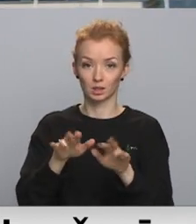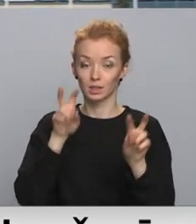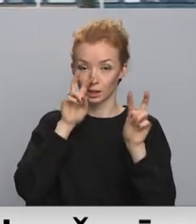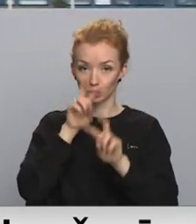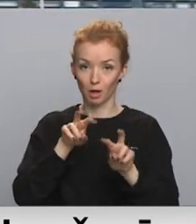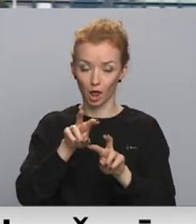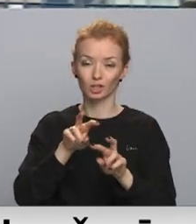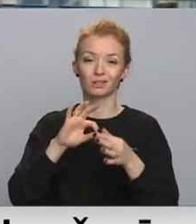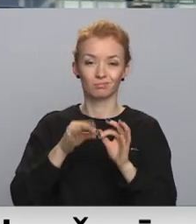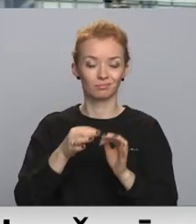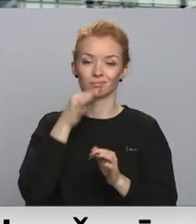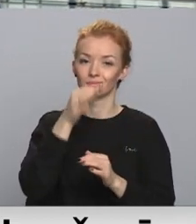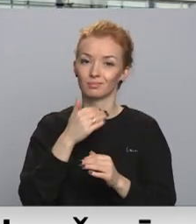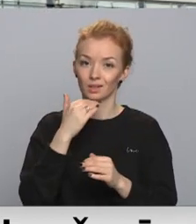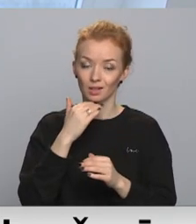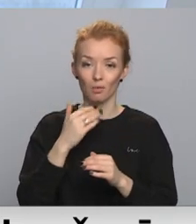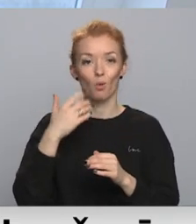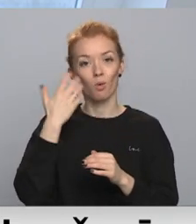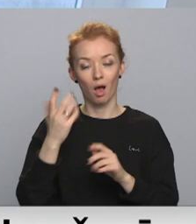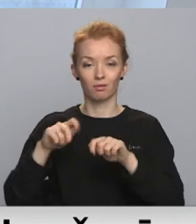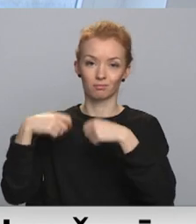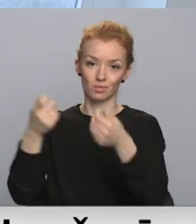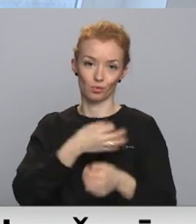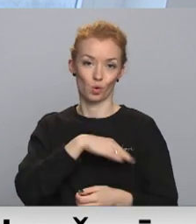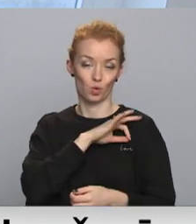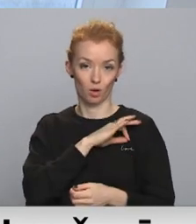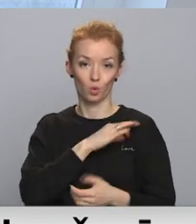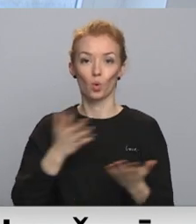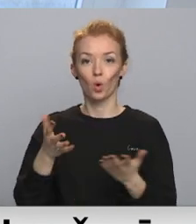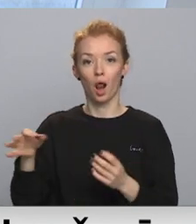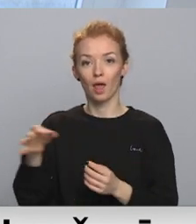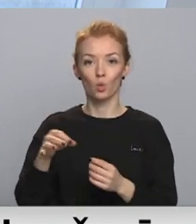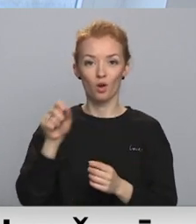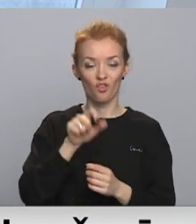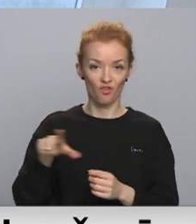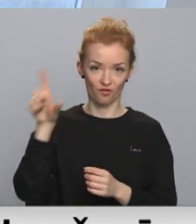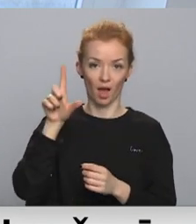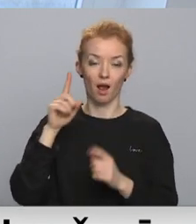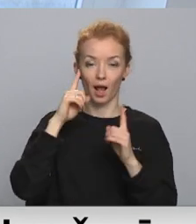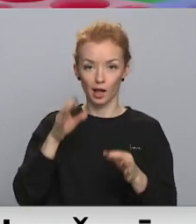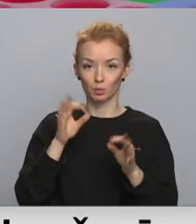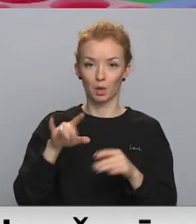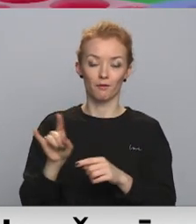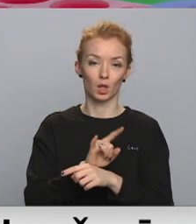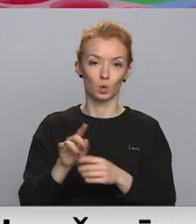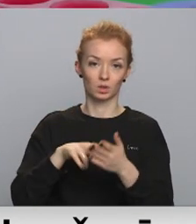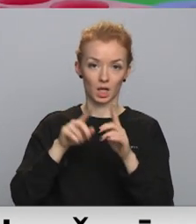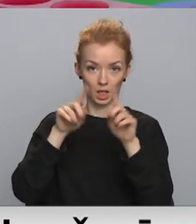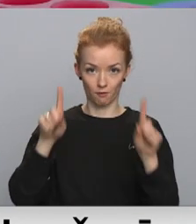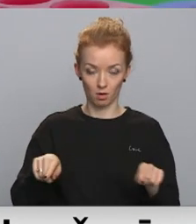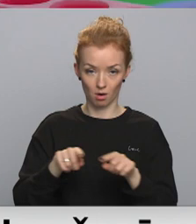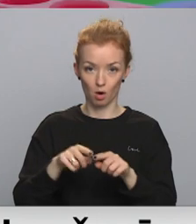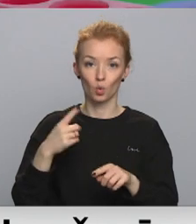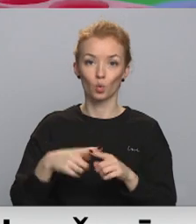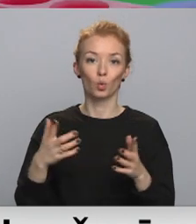interesēs netiek atklāts, kad lietas varētu tikt nodotas prokuratūrai, un kurā reģionā visu biežāk kritušas aizdomas par fiktīvu vakcināciju un